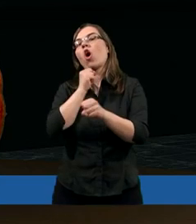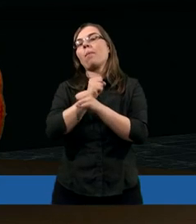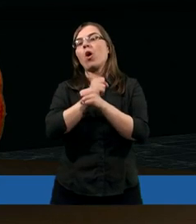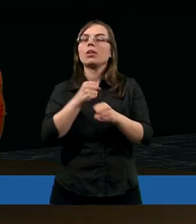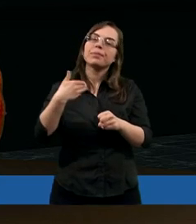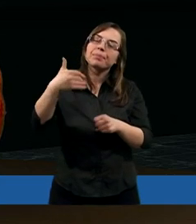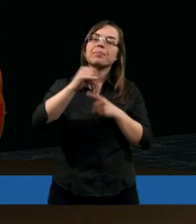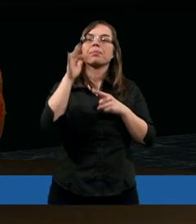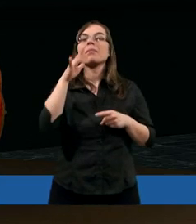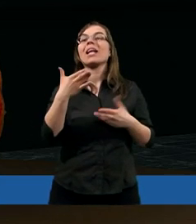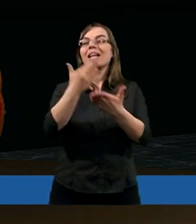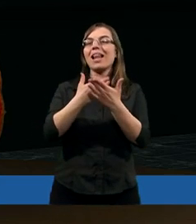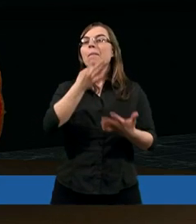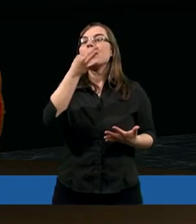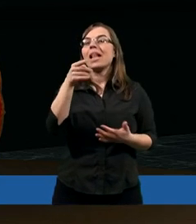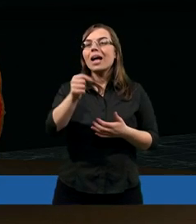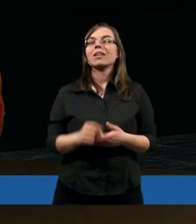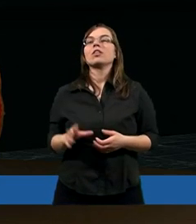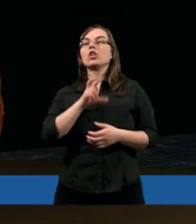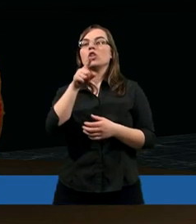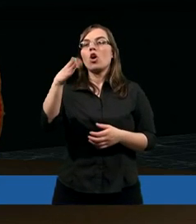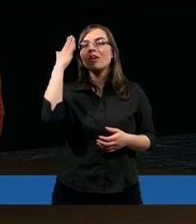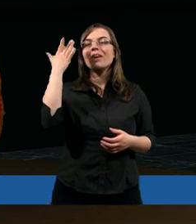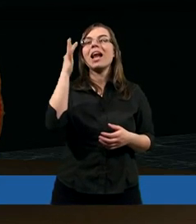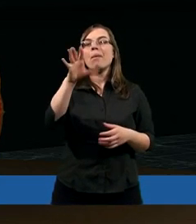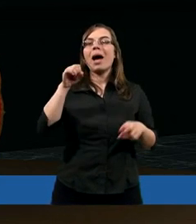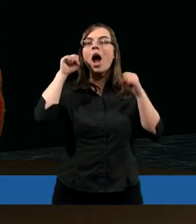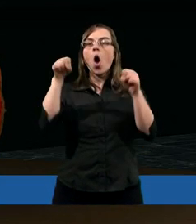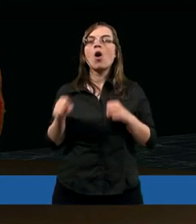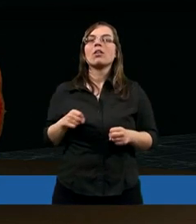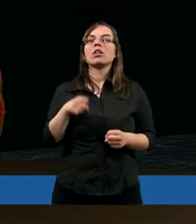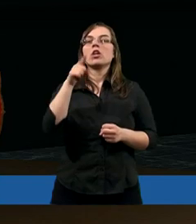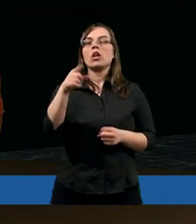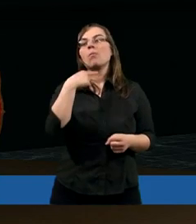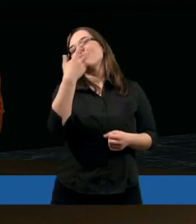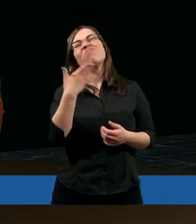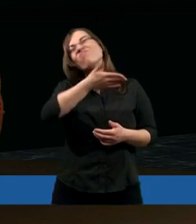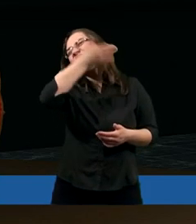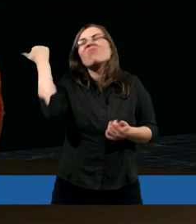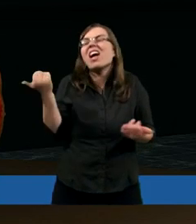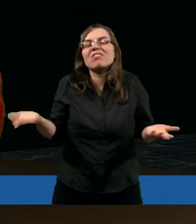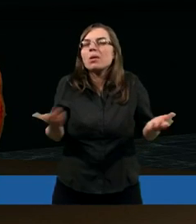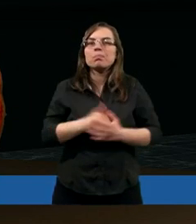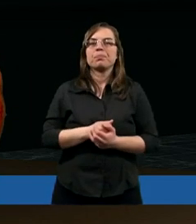I zadałam mu pytanie, czy on wie, ile ma owiec. I on powiedział, że nie wie.